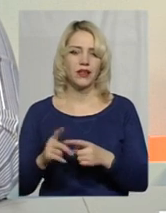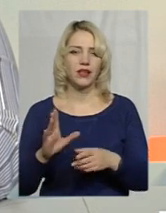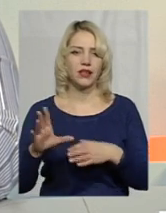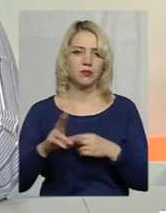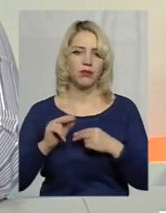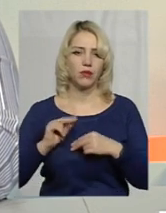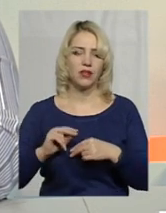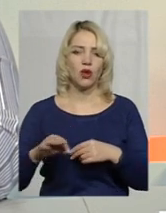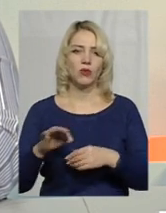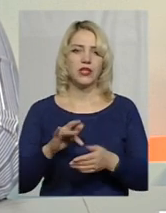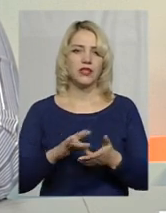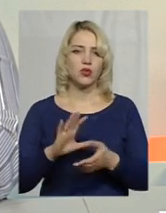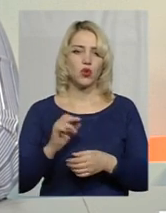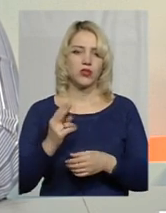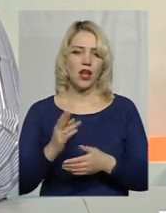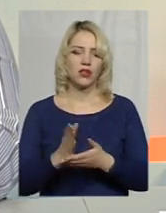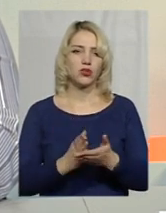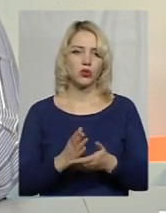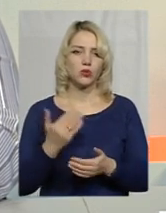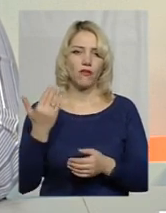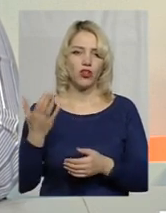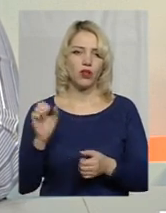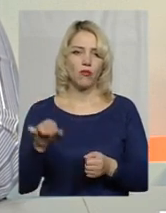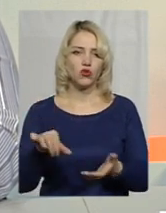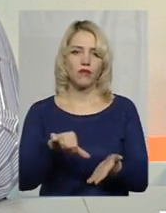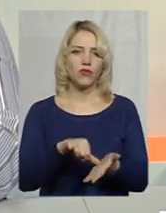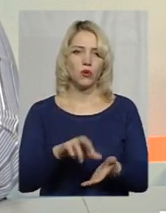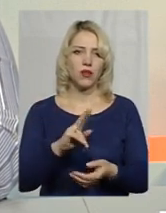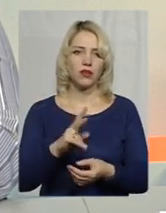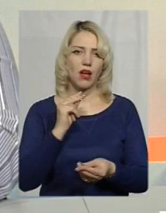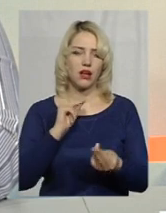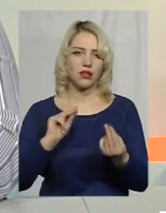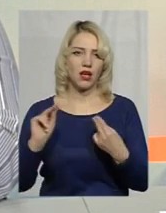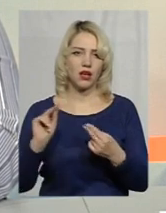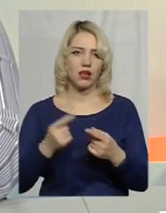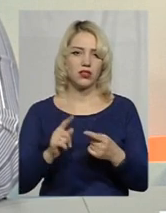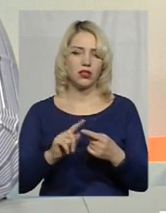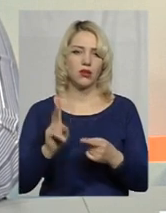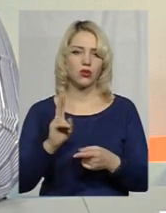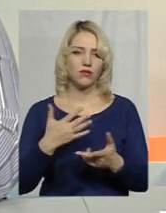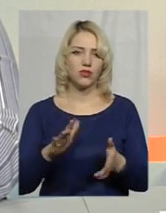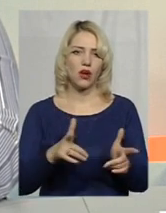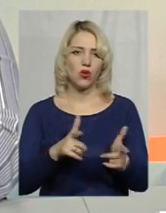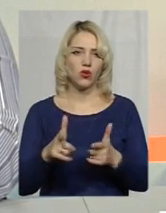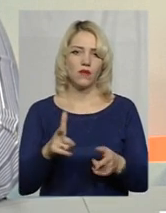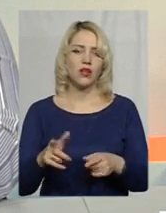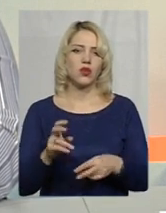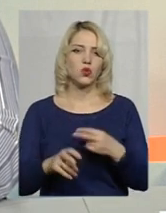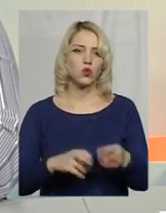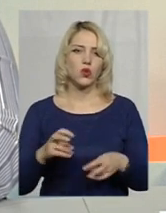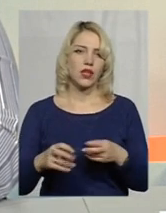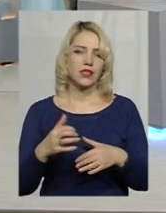соціальних служб, вони можуть виступати якнайкраще тими, хто вже готовий шукати